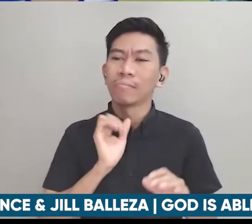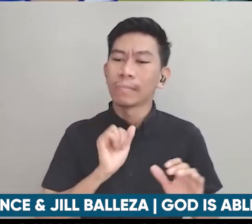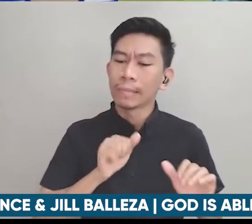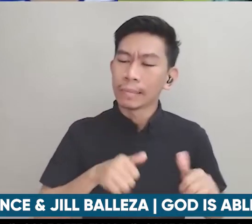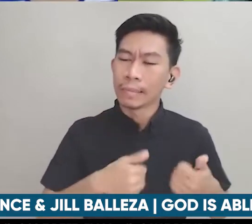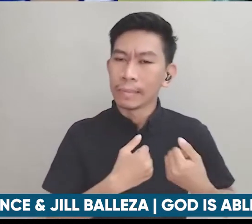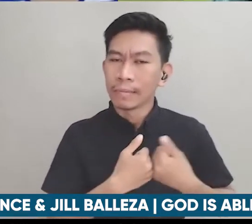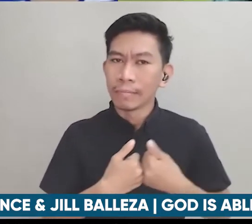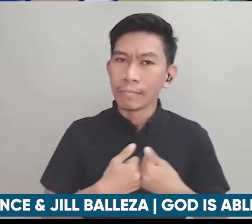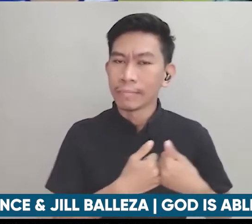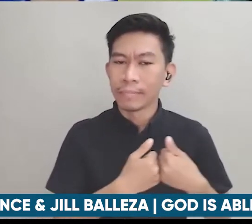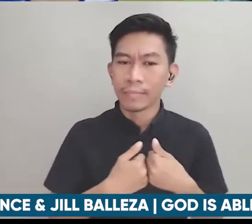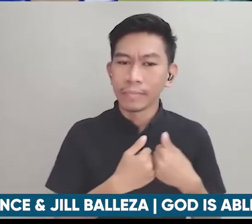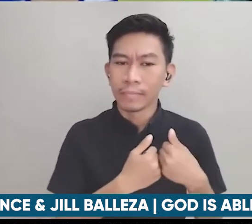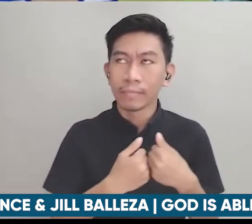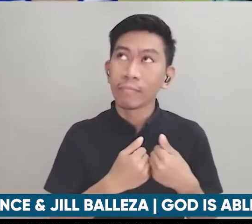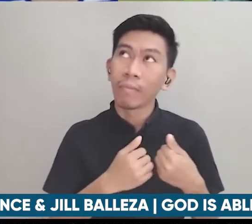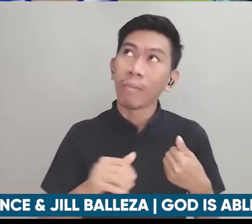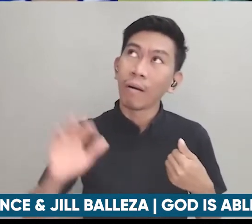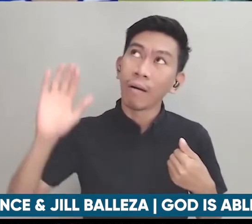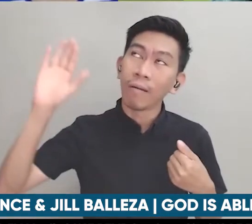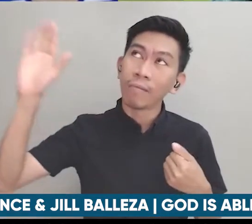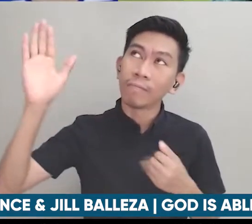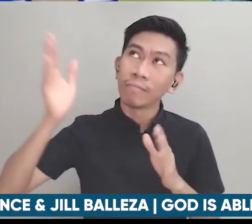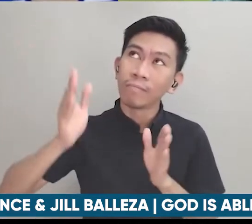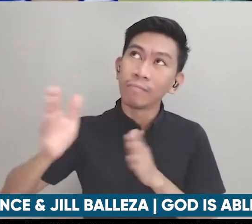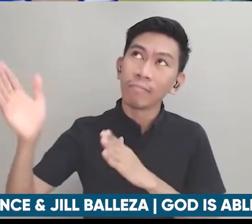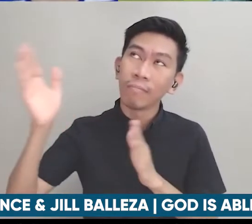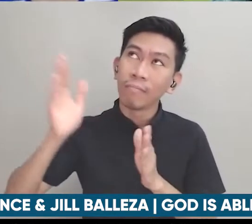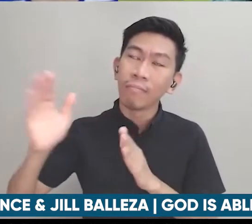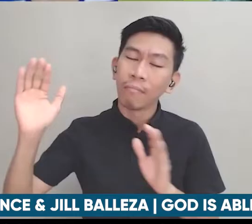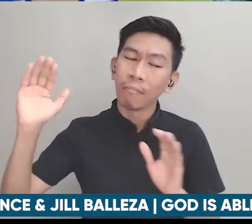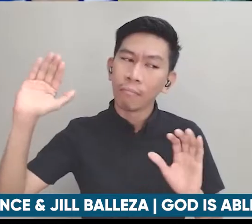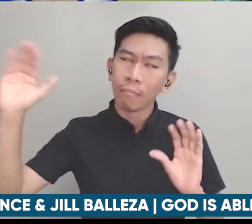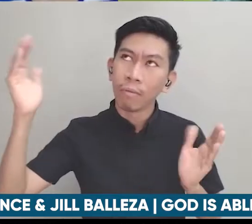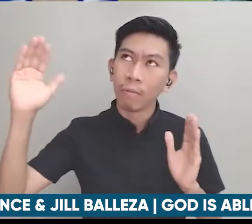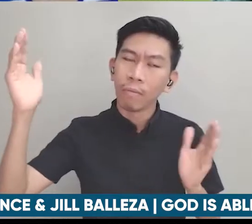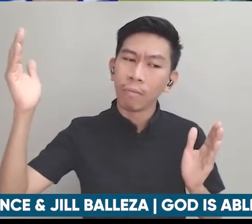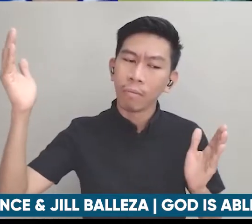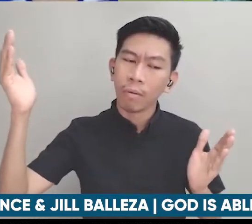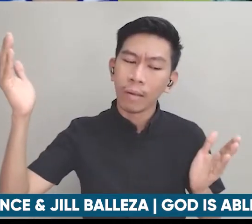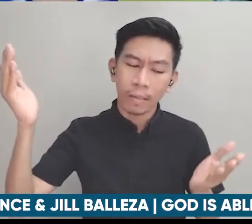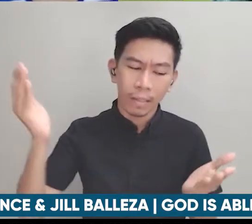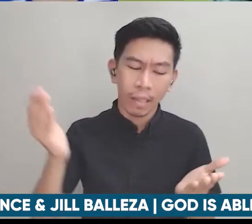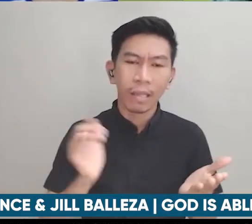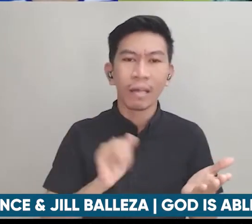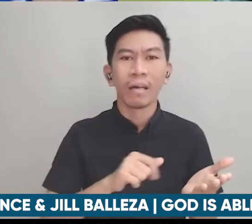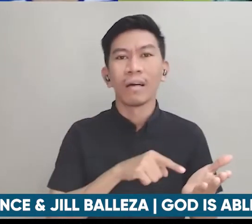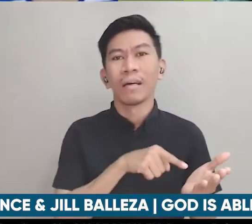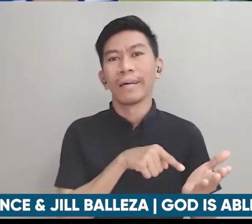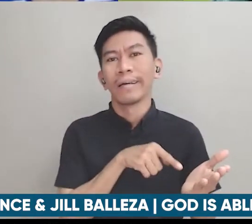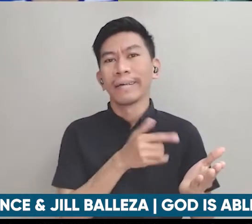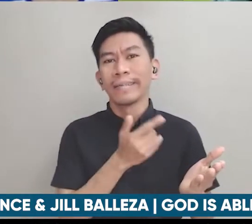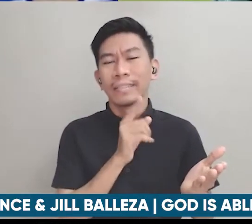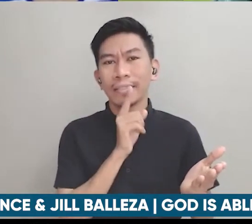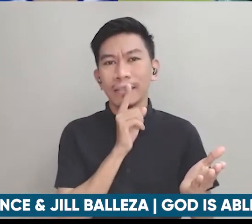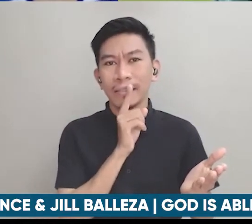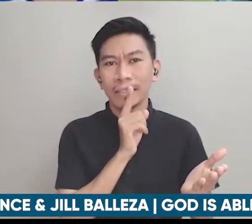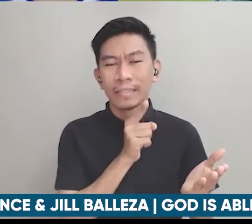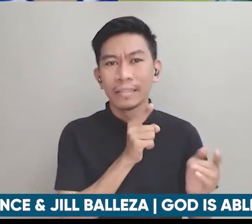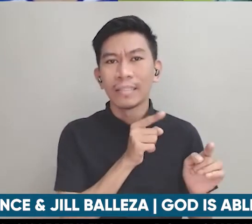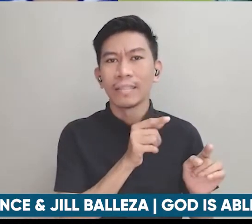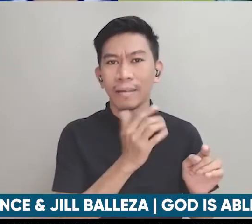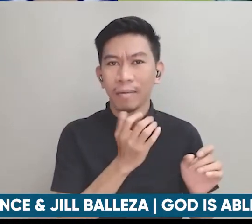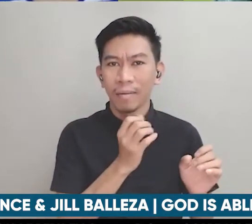look it dun sa plano ni Lord sa amin in the future open door that we can kumbaga